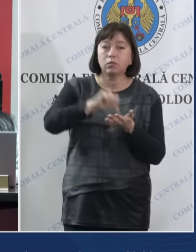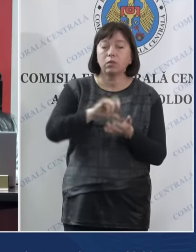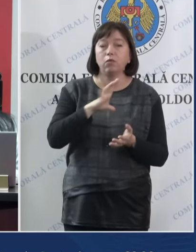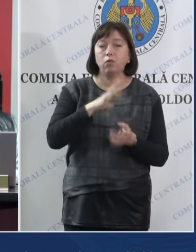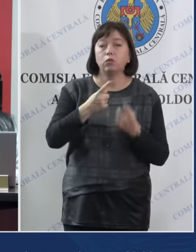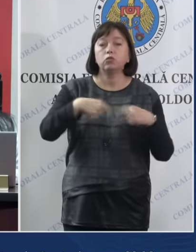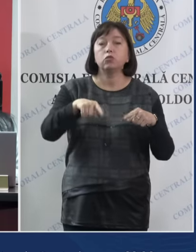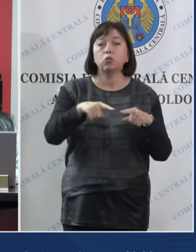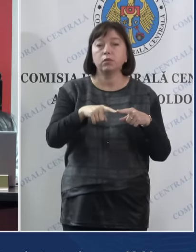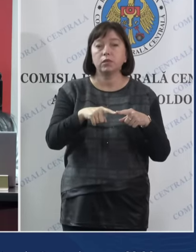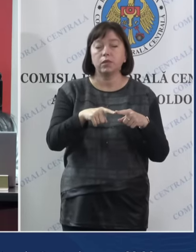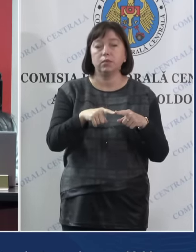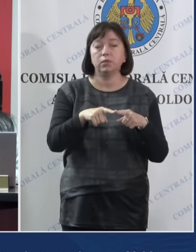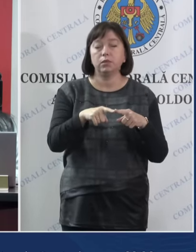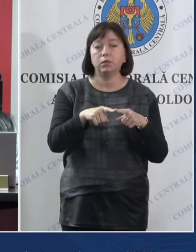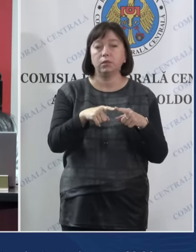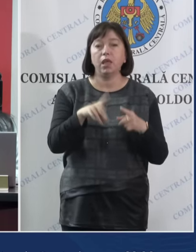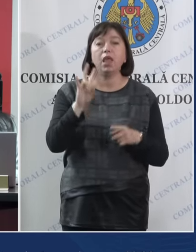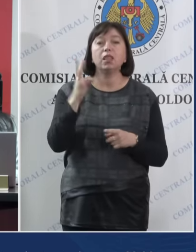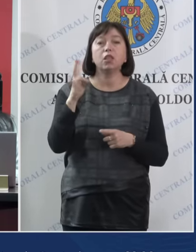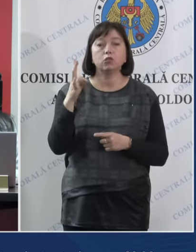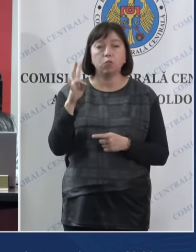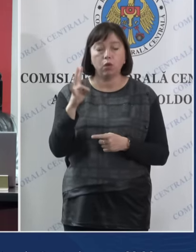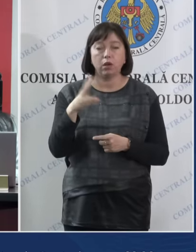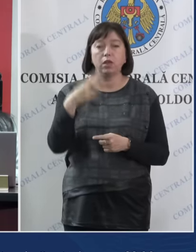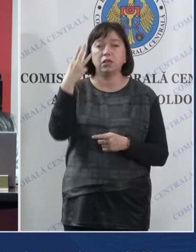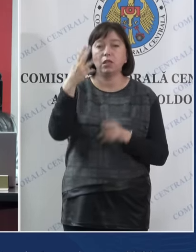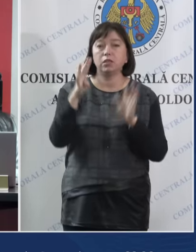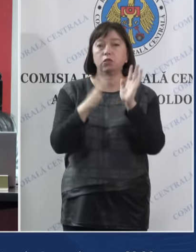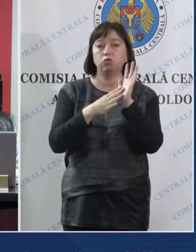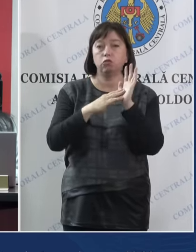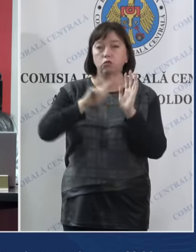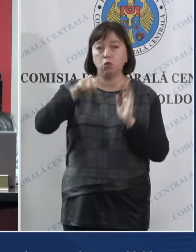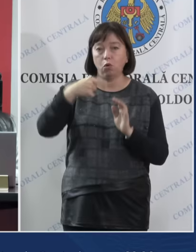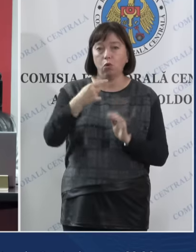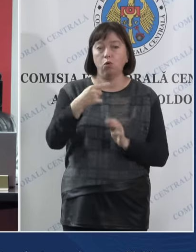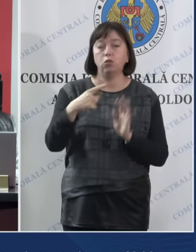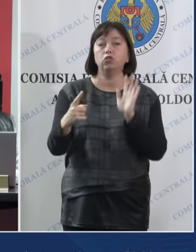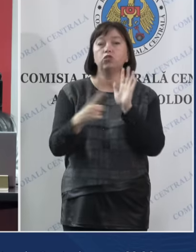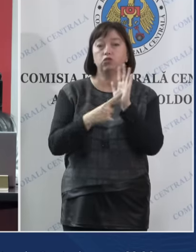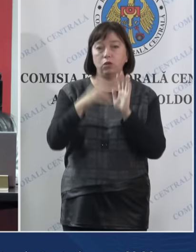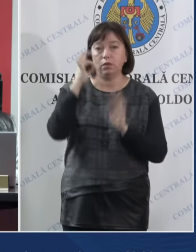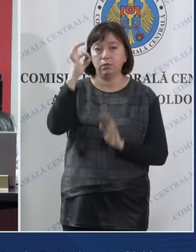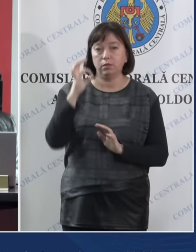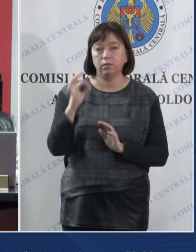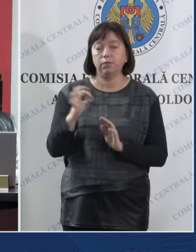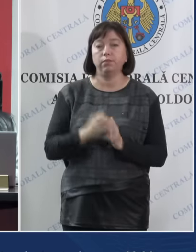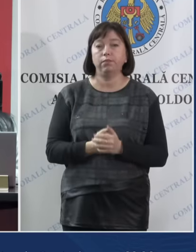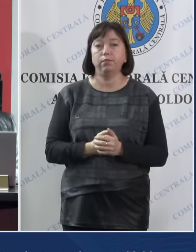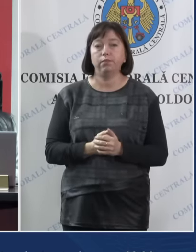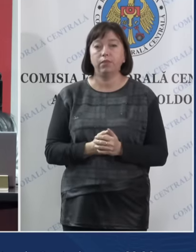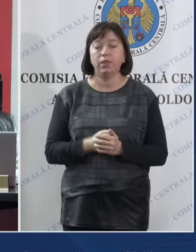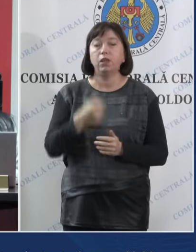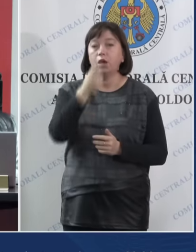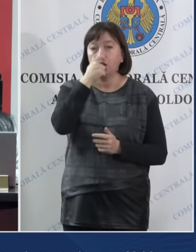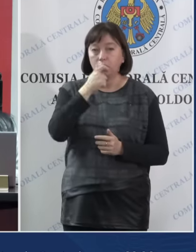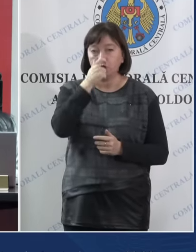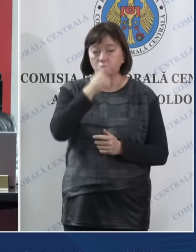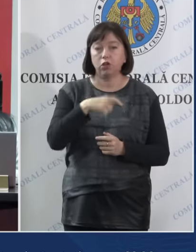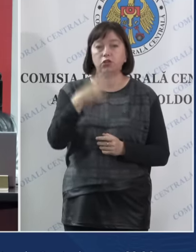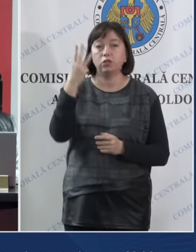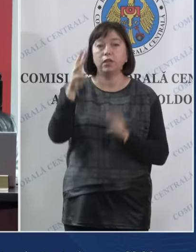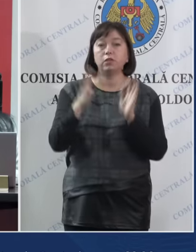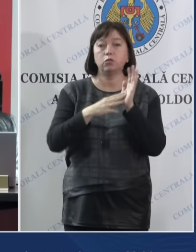circumscripțiile electorale nisporeni cu 39,6%, Hâncești cu